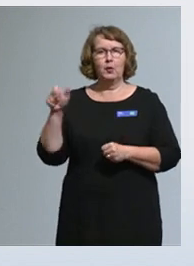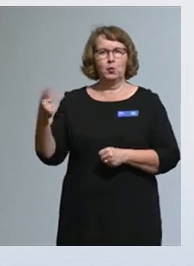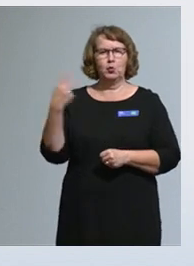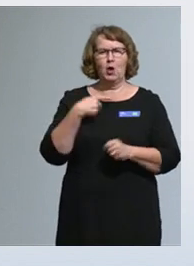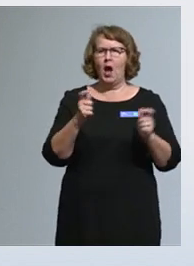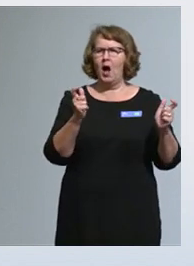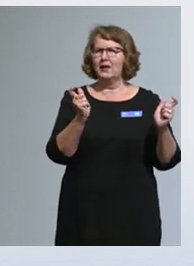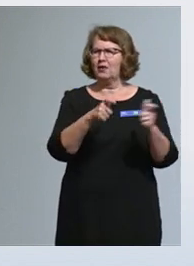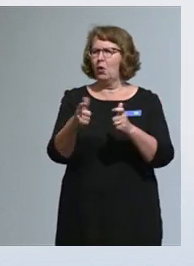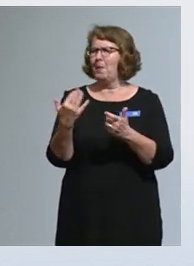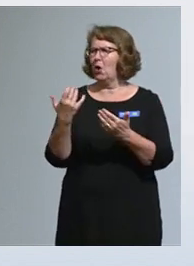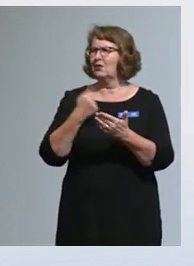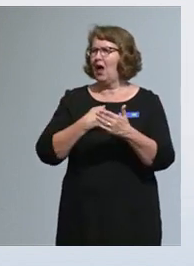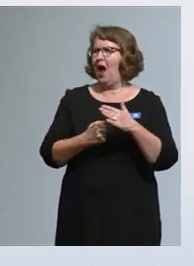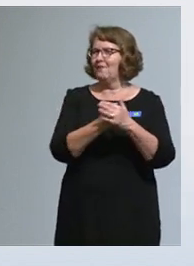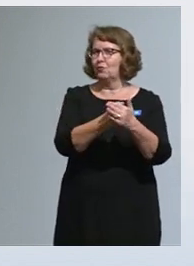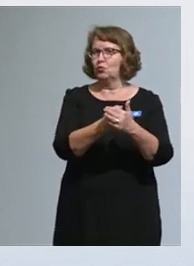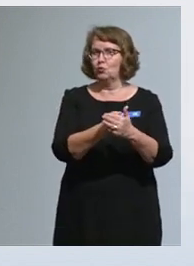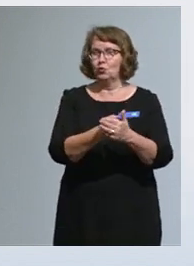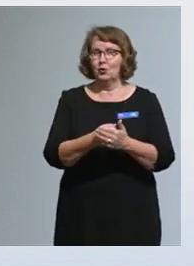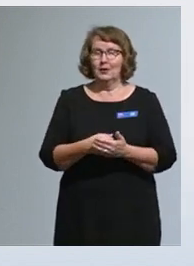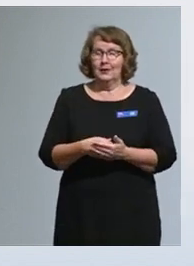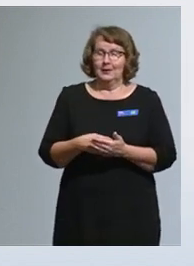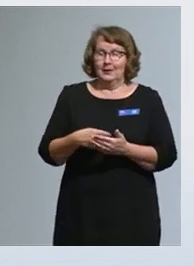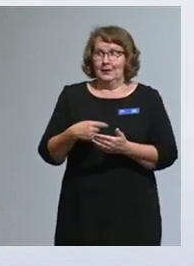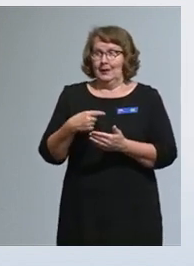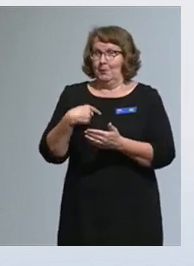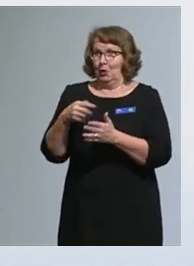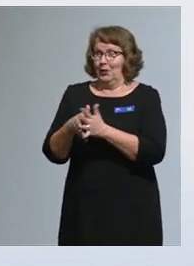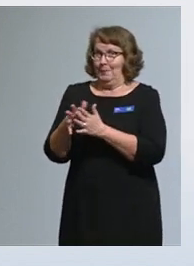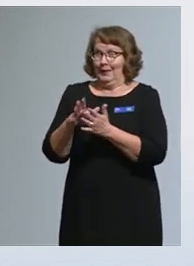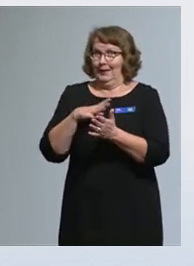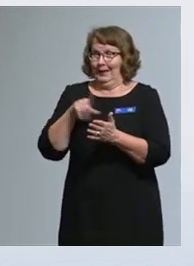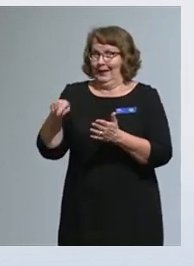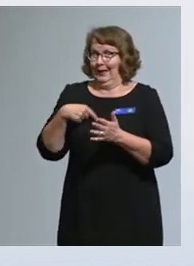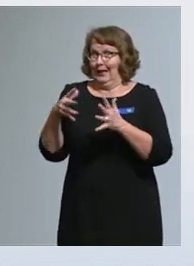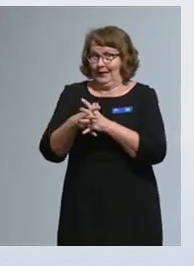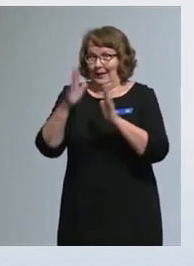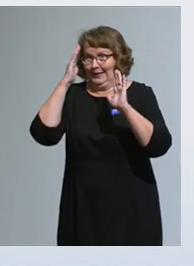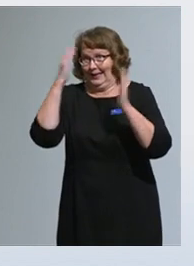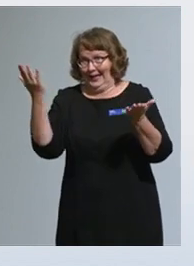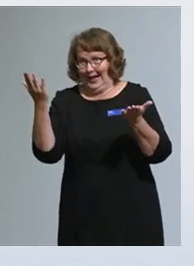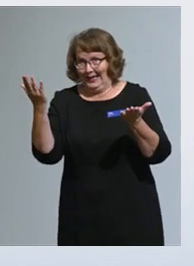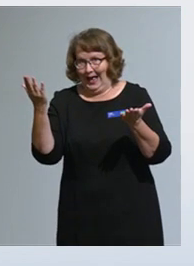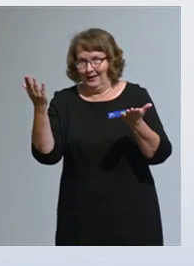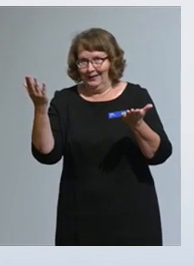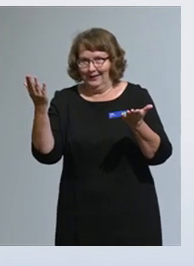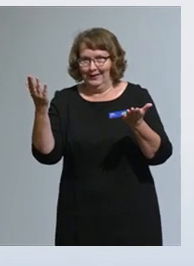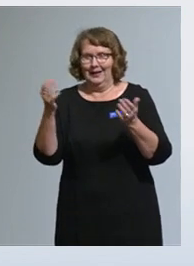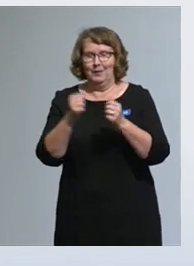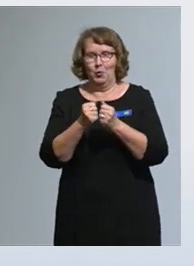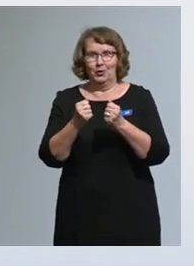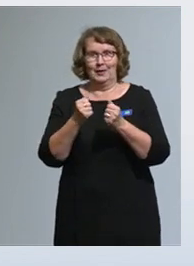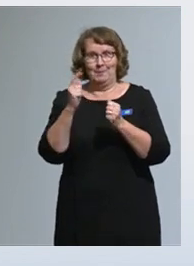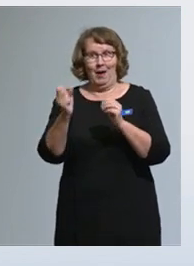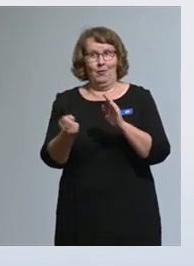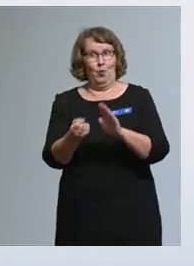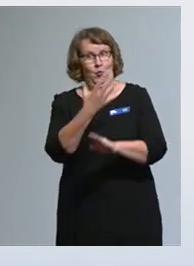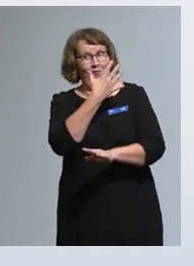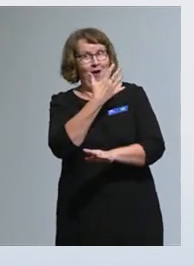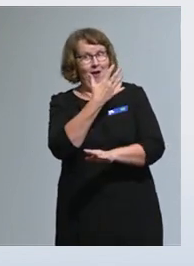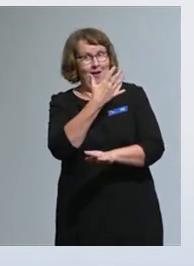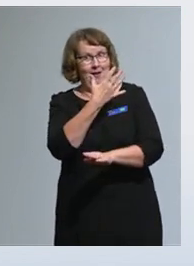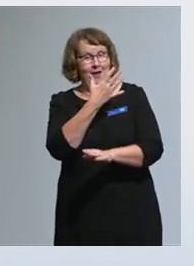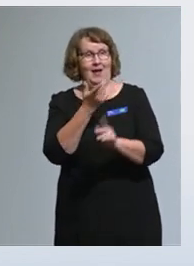avustuksia saavat. Jouduin selittelemään, että emme me ihan tarkkaan tiedä, mutta tämä seuraava kuva ehkä antaa